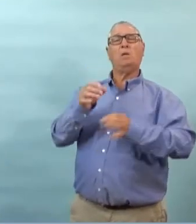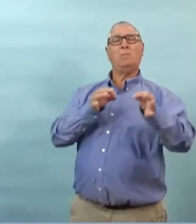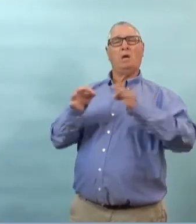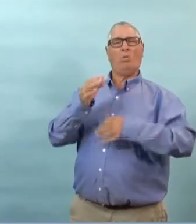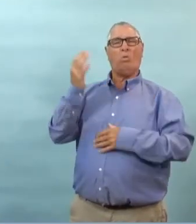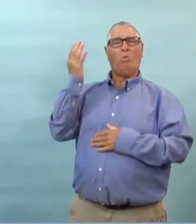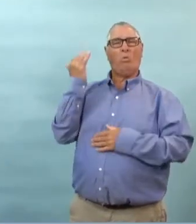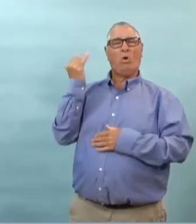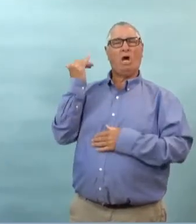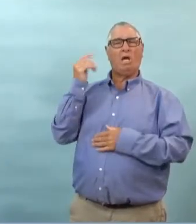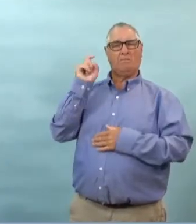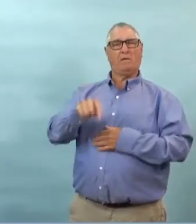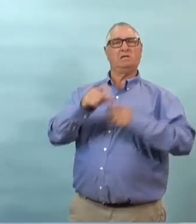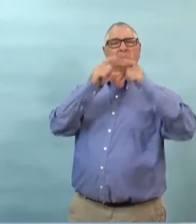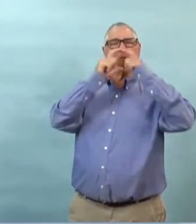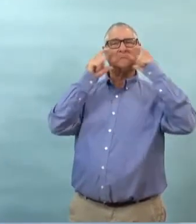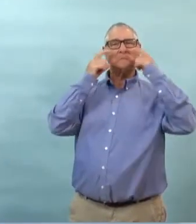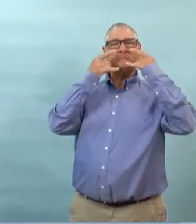nous savons